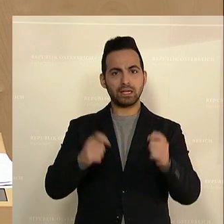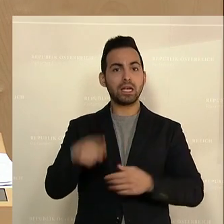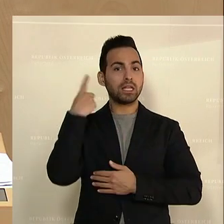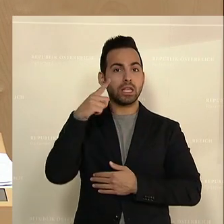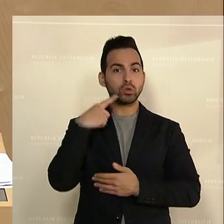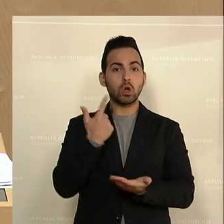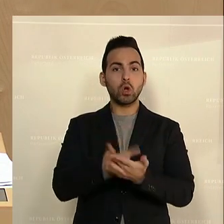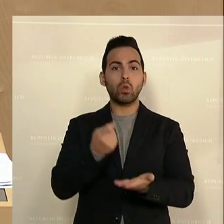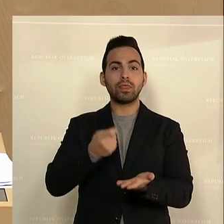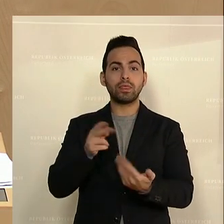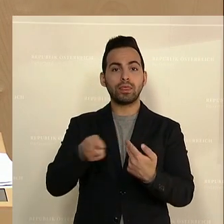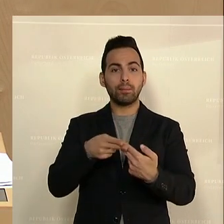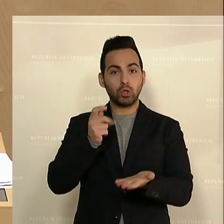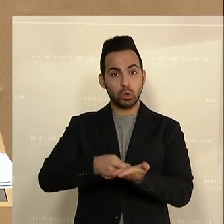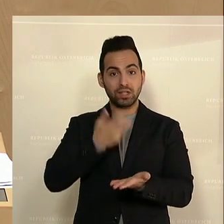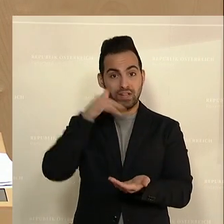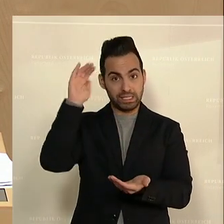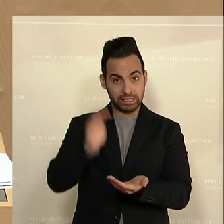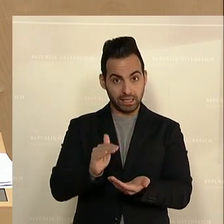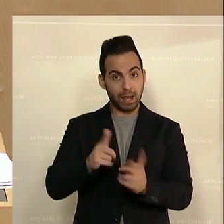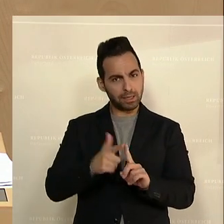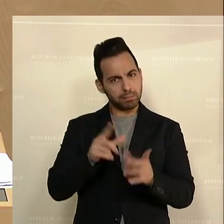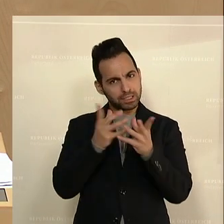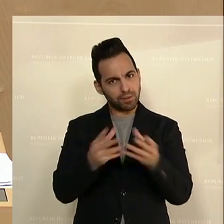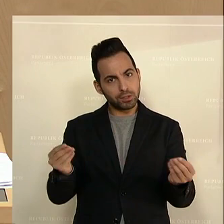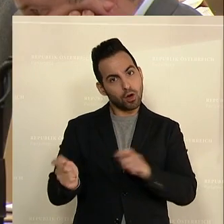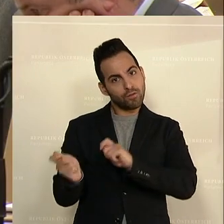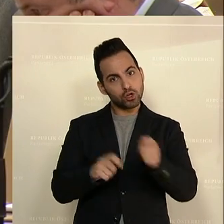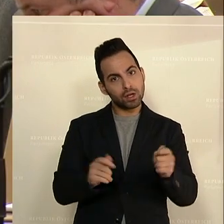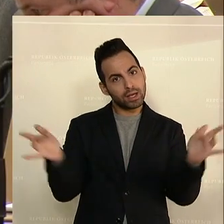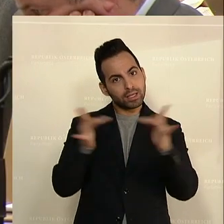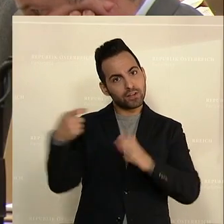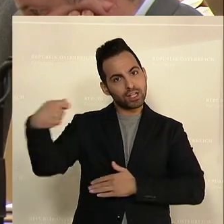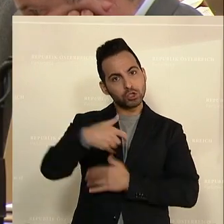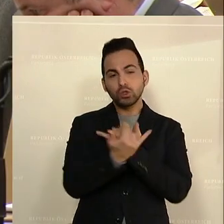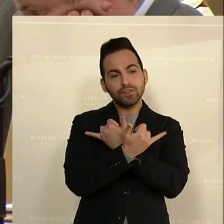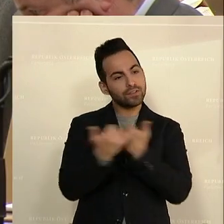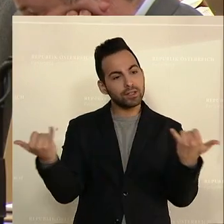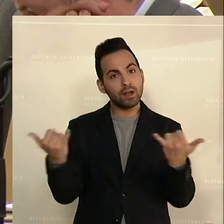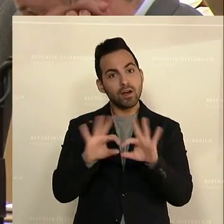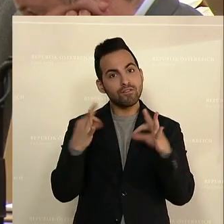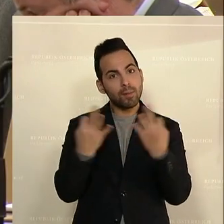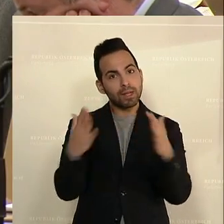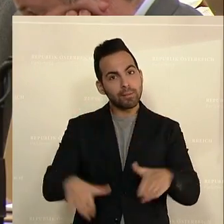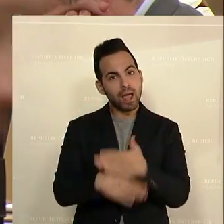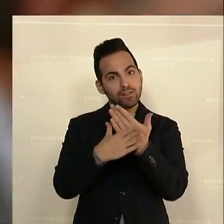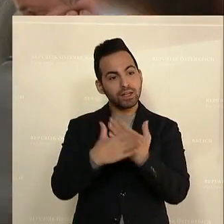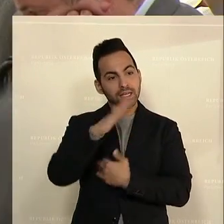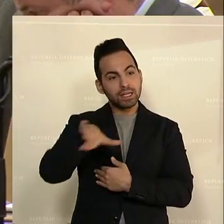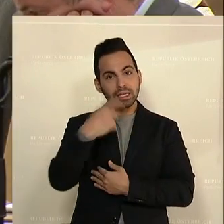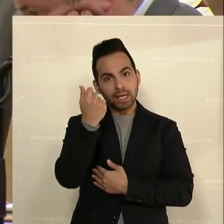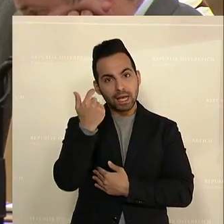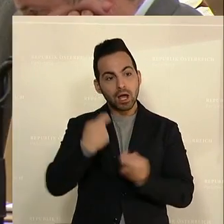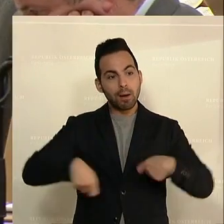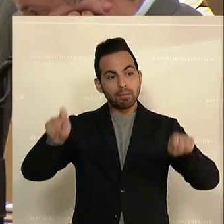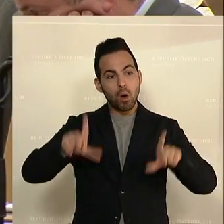NEOS Lohnnebenkosten senken möchte. Aber was ich vermisse, ist ein Vorschlag für die Gegenfinanzierung. Wie finanzieren wir Familienbeihilfe, Kindergeld, den